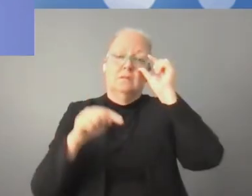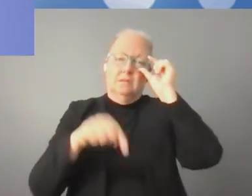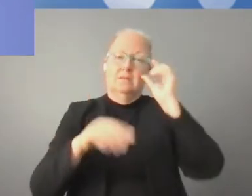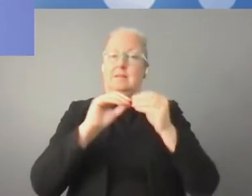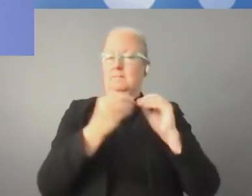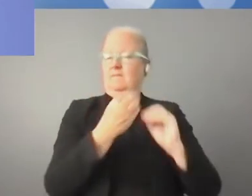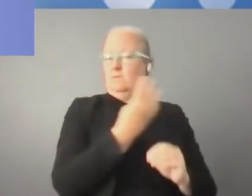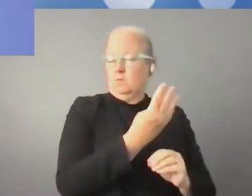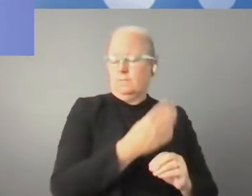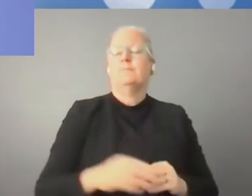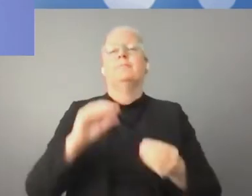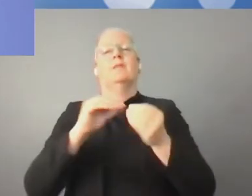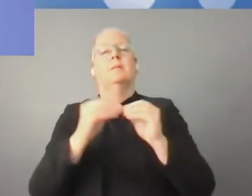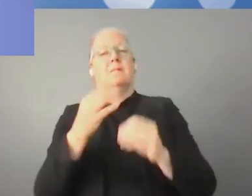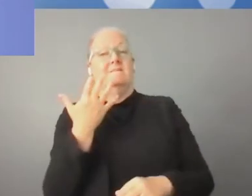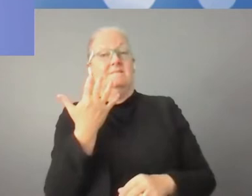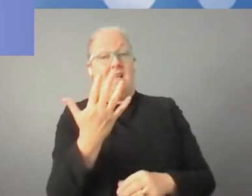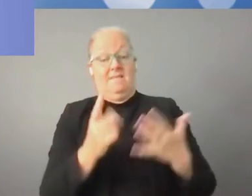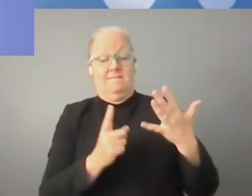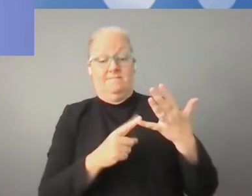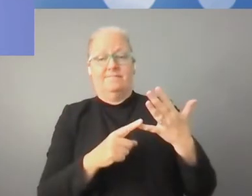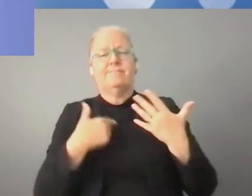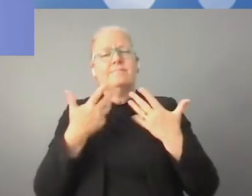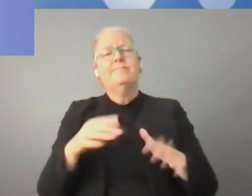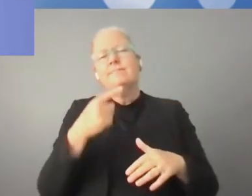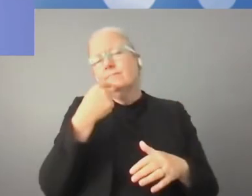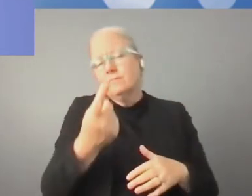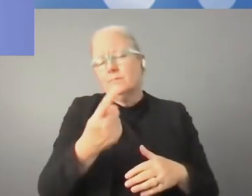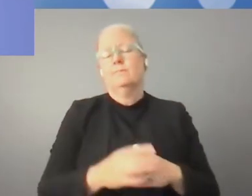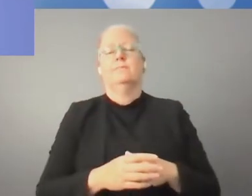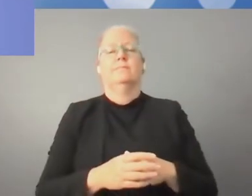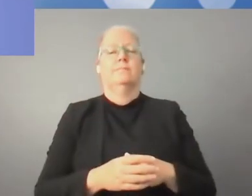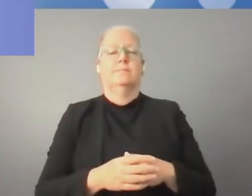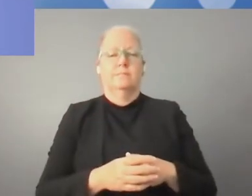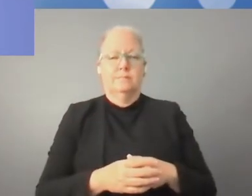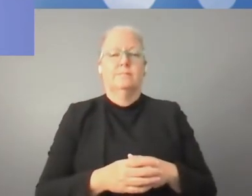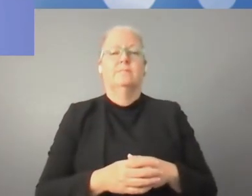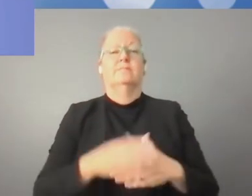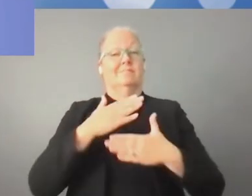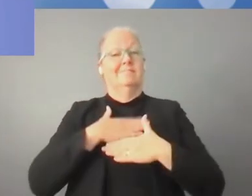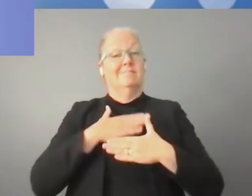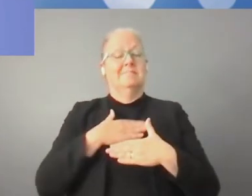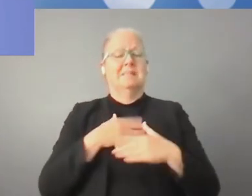miasta w naszym kraju będą w pełni pokryte zasięgiem technologii 5G.